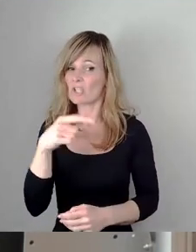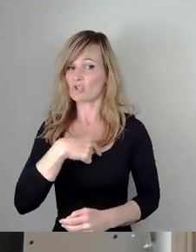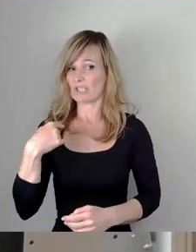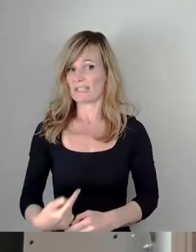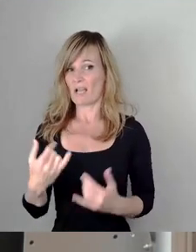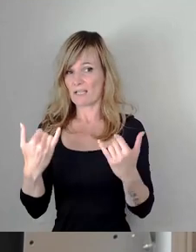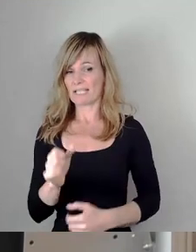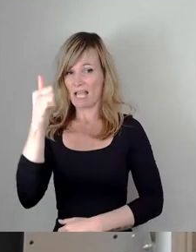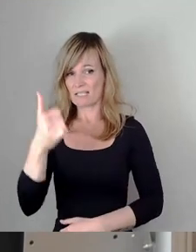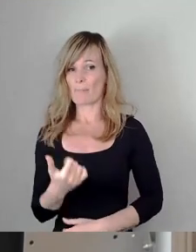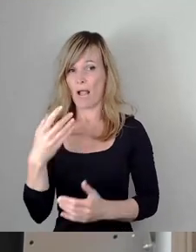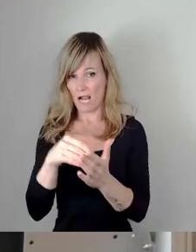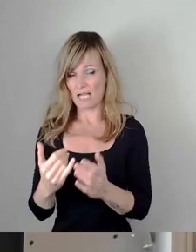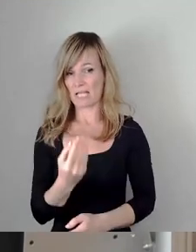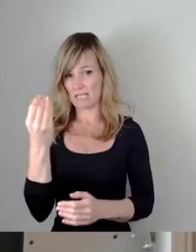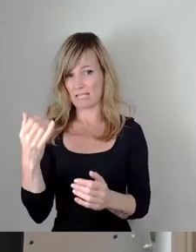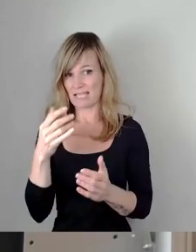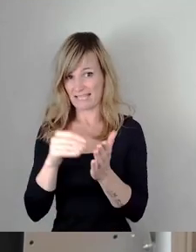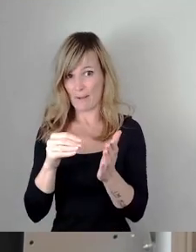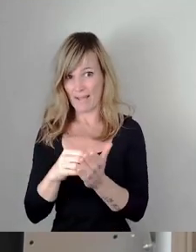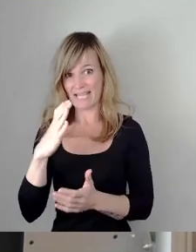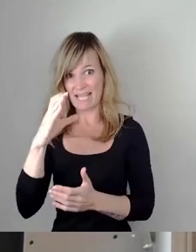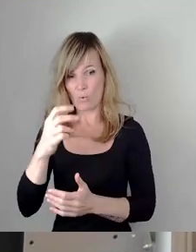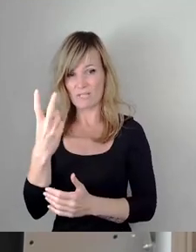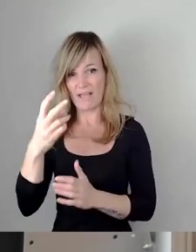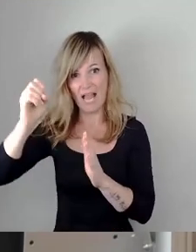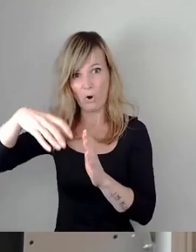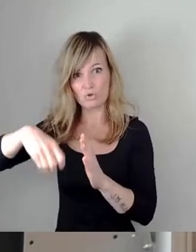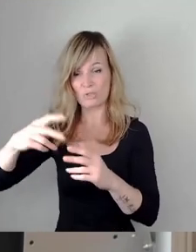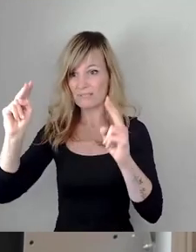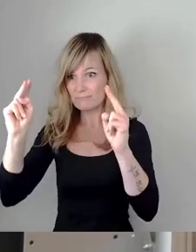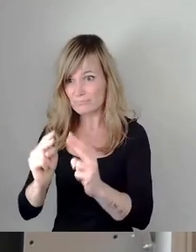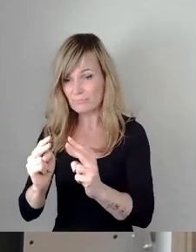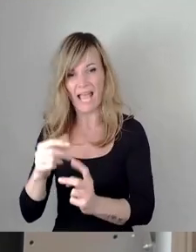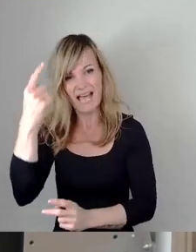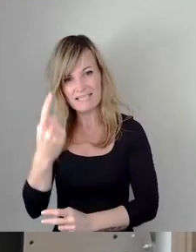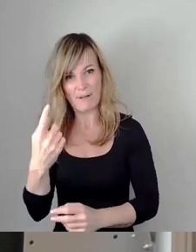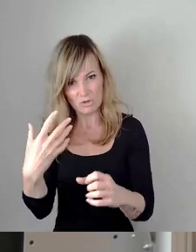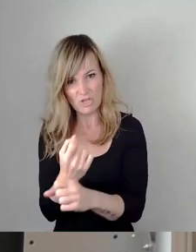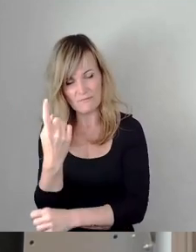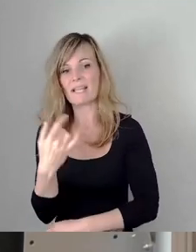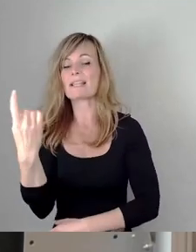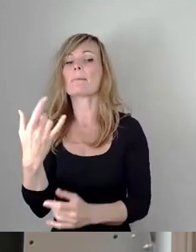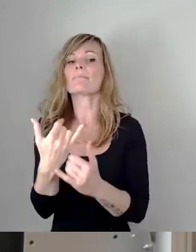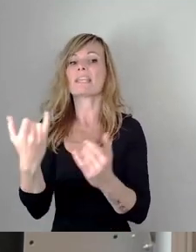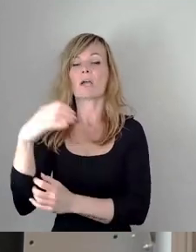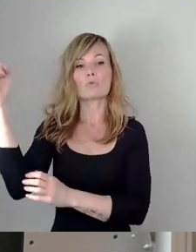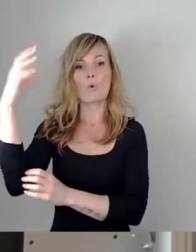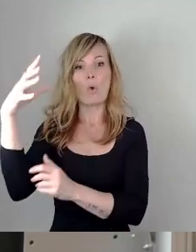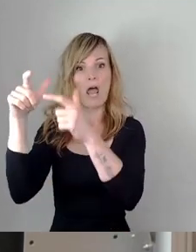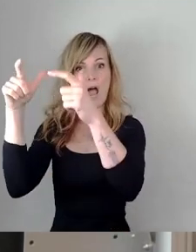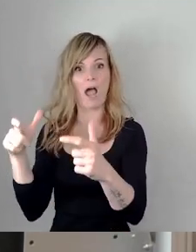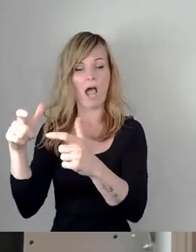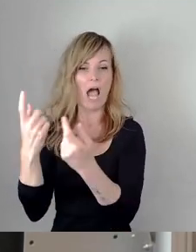sehr wahrscheinlich seinen CO2-Ausstoß zu senken. Und wie machen das die Chinesen? Indem sie massiv, massiv Solar ausbauen, indem sie massiv